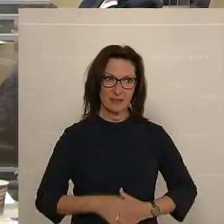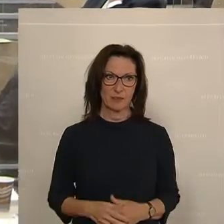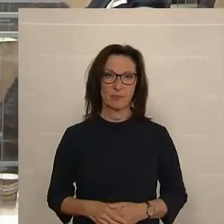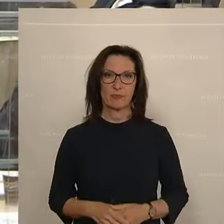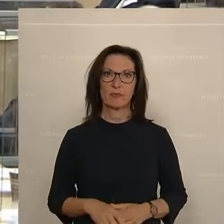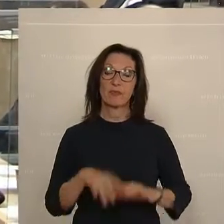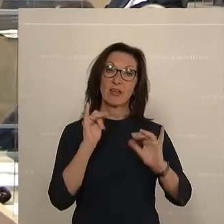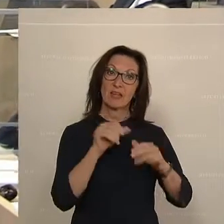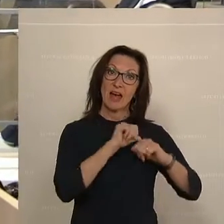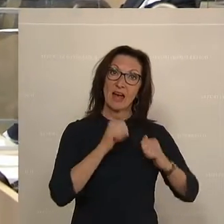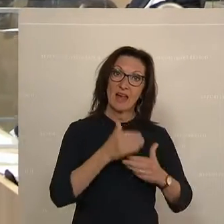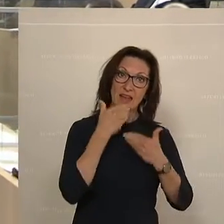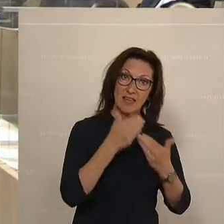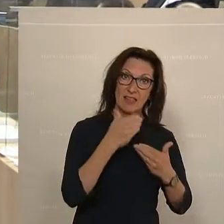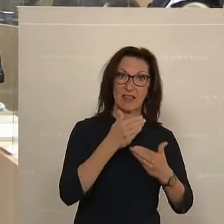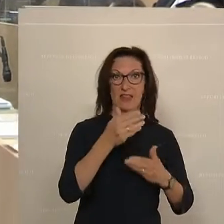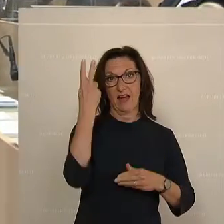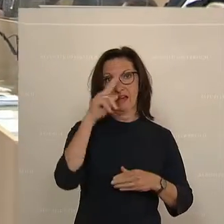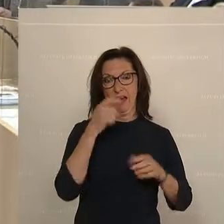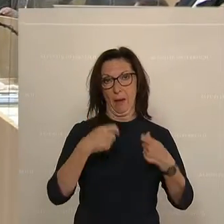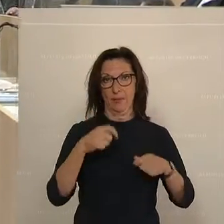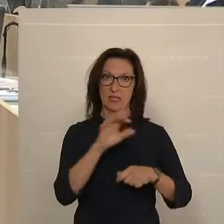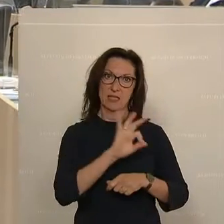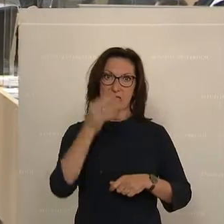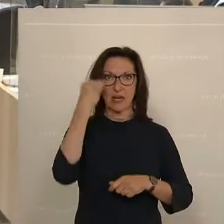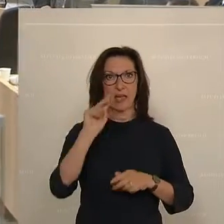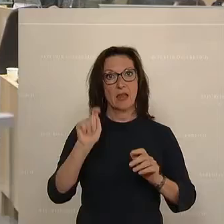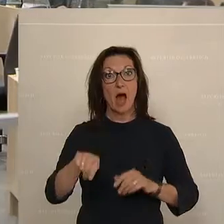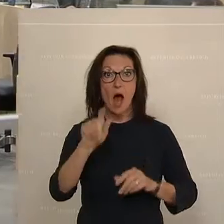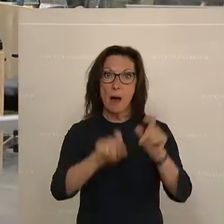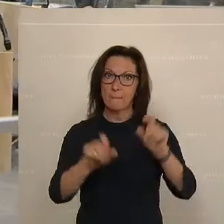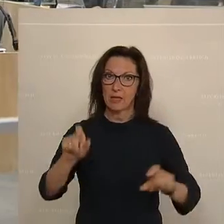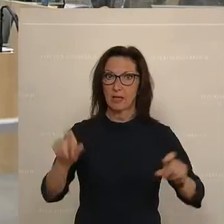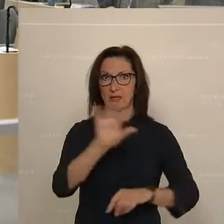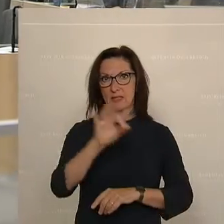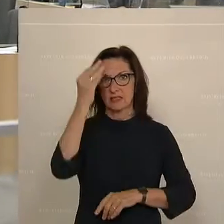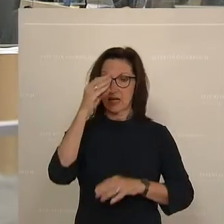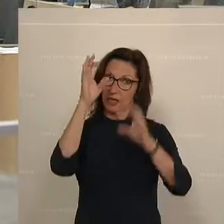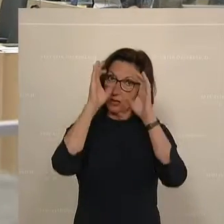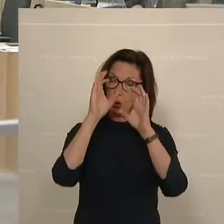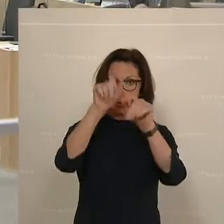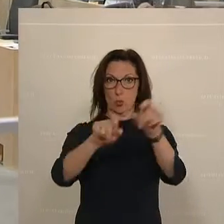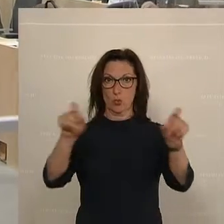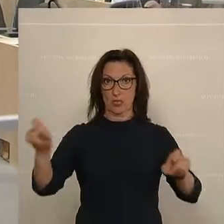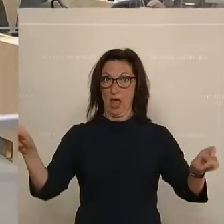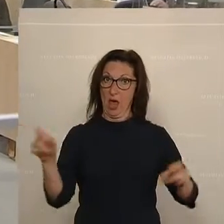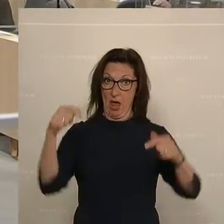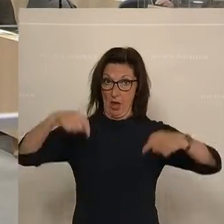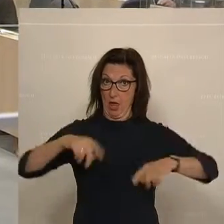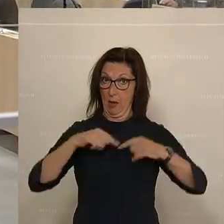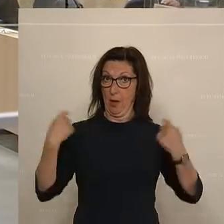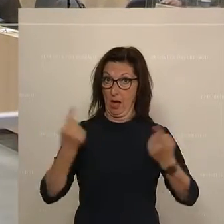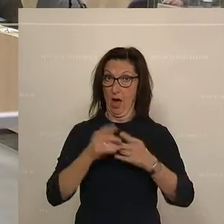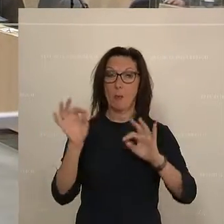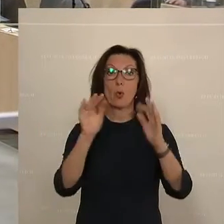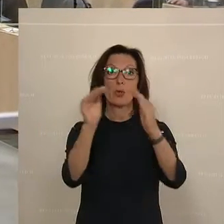Herzlichen Dank, sehr geehrter Herr Präsident, werte Abgeordnete, werte Zuseherinnen und Zuseher im Raum und auch zu Hause an den Schirmen.